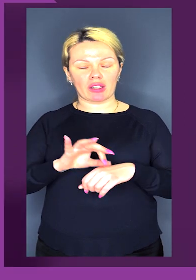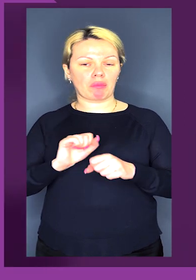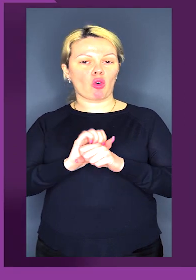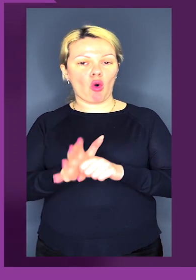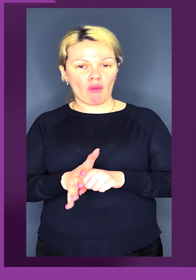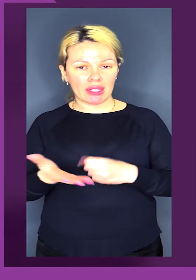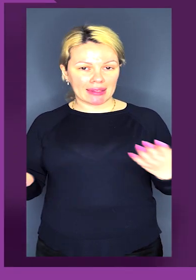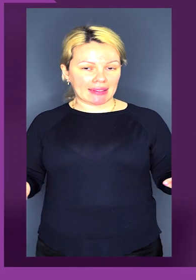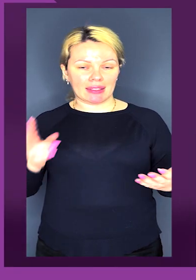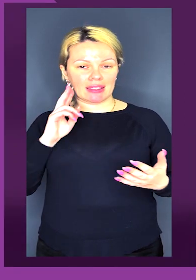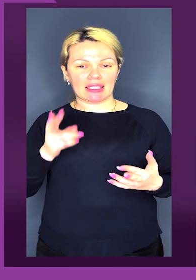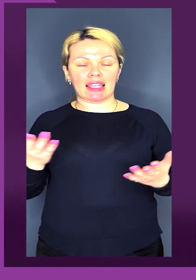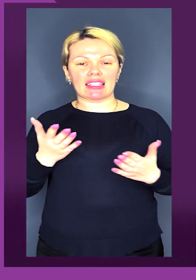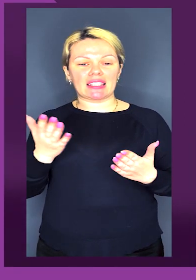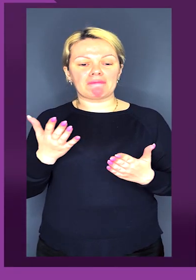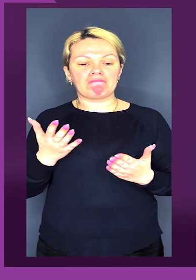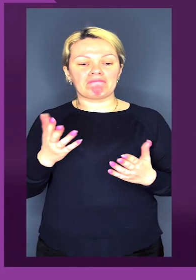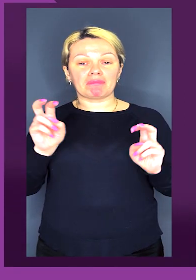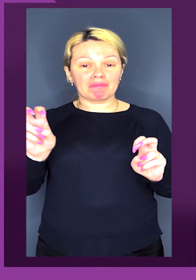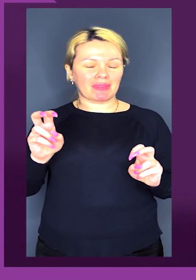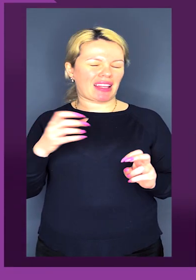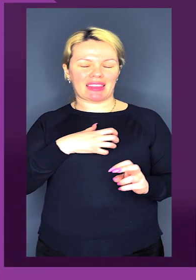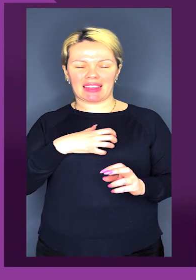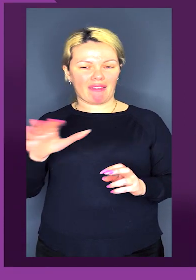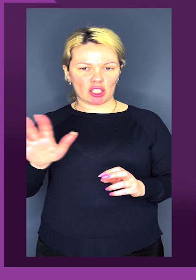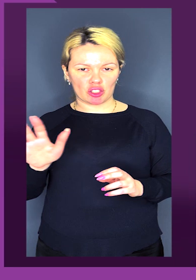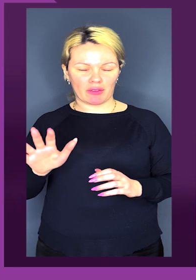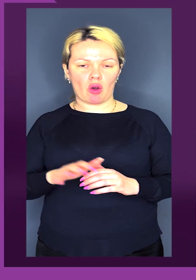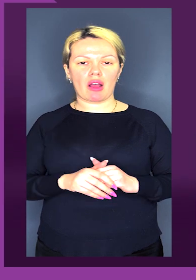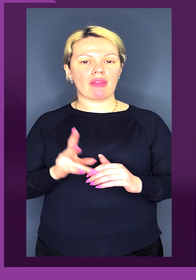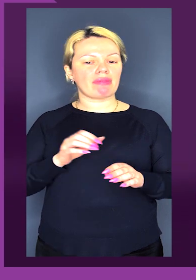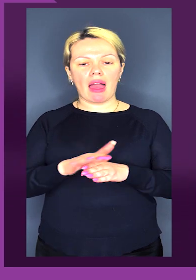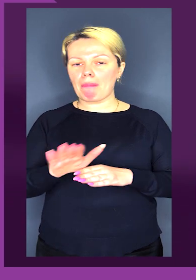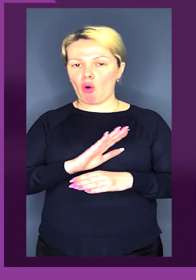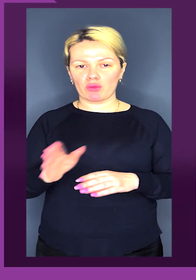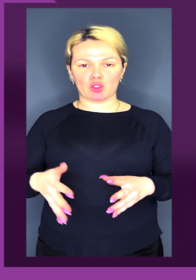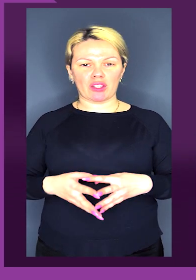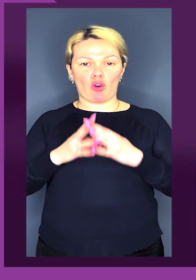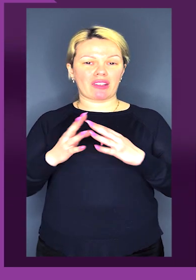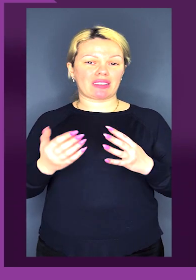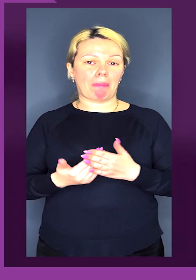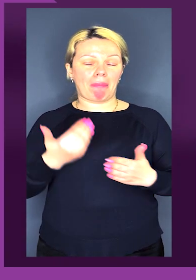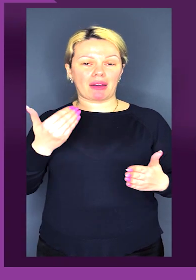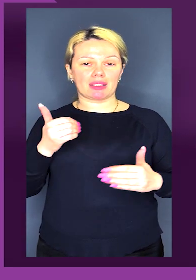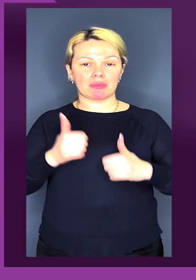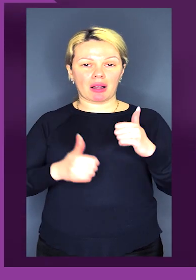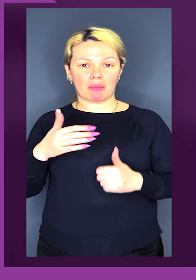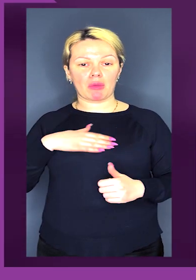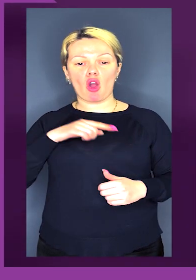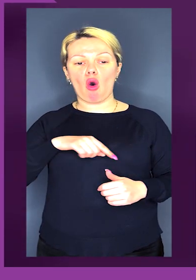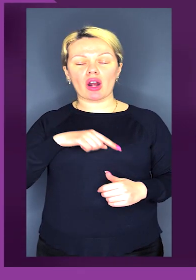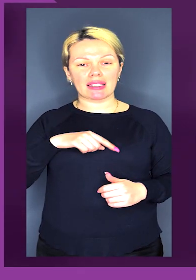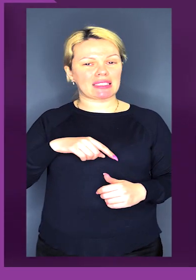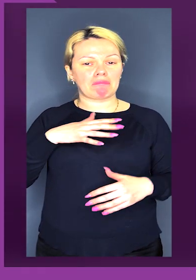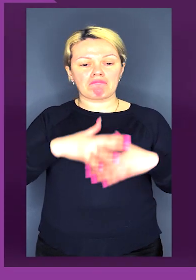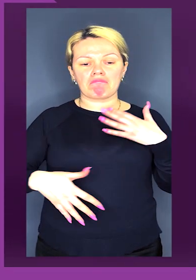цим ковідом, не знаю, який ж там, але це не сильно важливо. Не повністю відновився перед змаганнями, просто мій